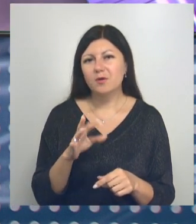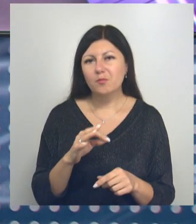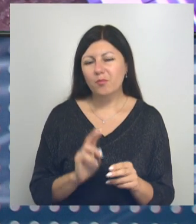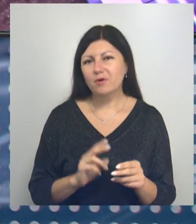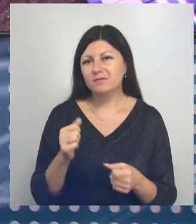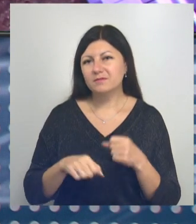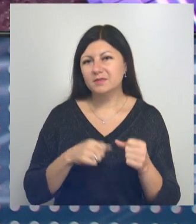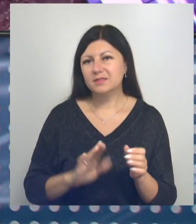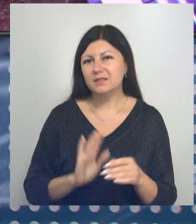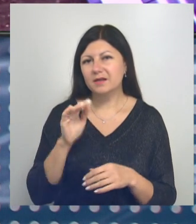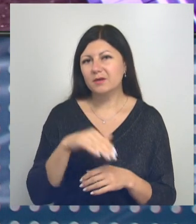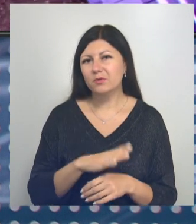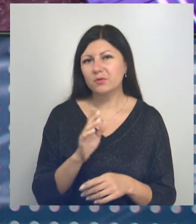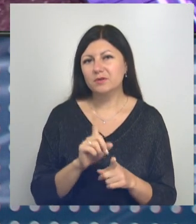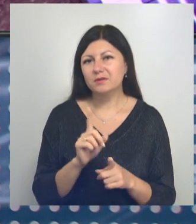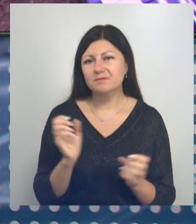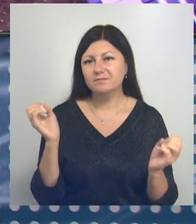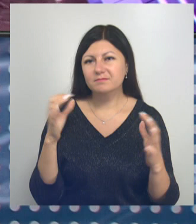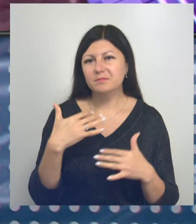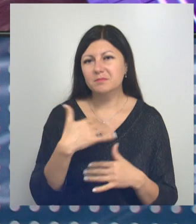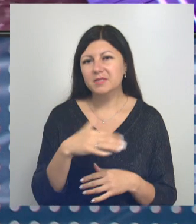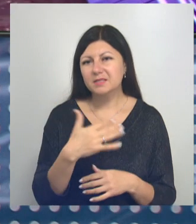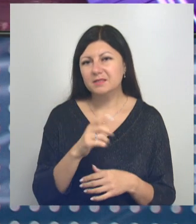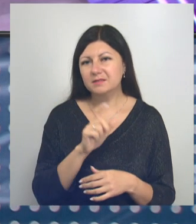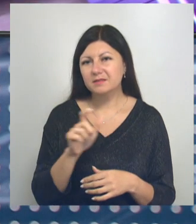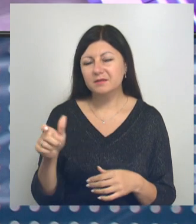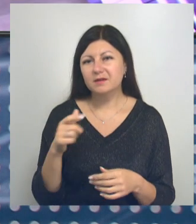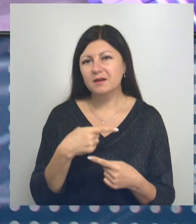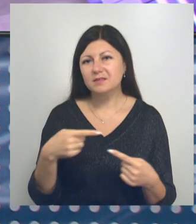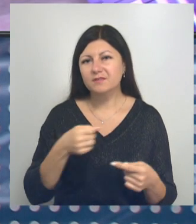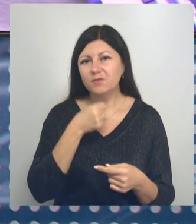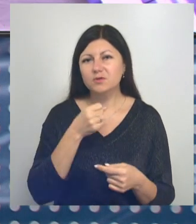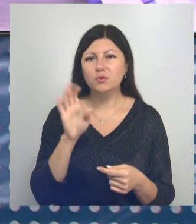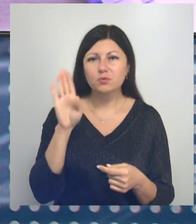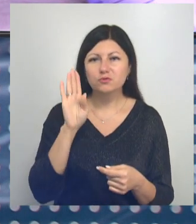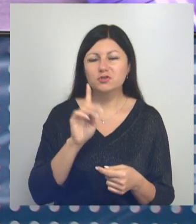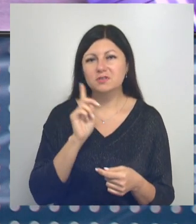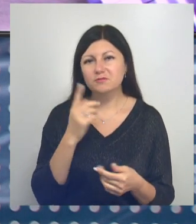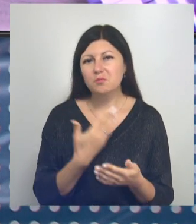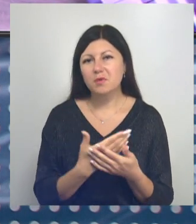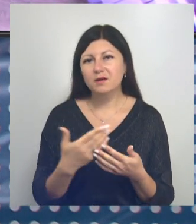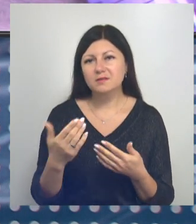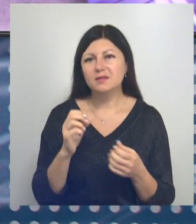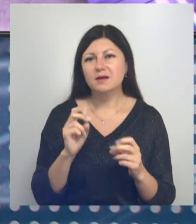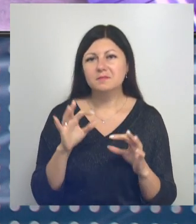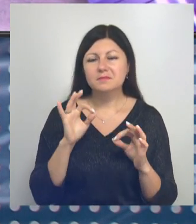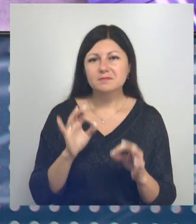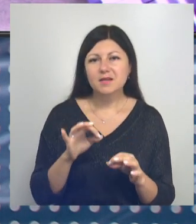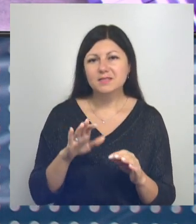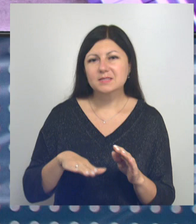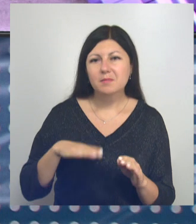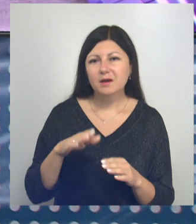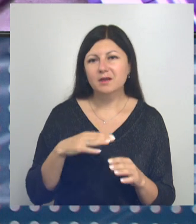-треку собрали около 50 экстремалов разных возрастов. Юноши и девушки показывали класс на самокатах, трюковых